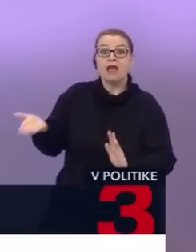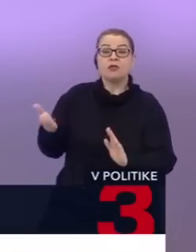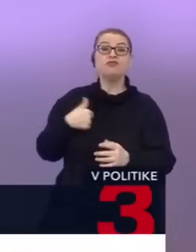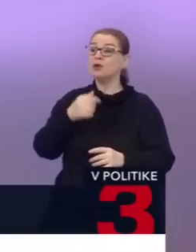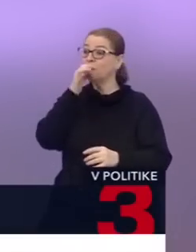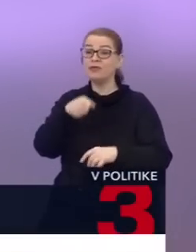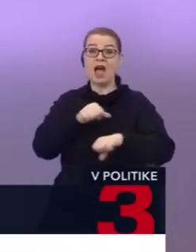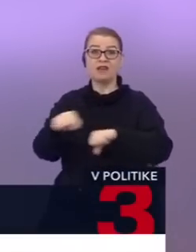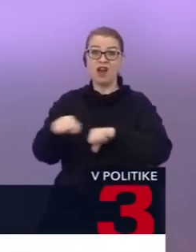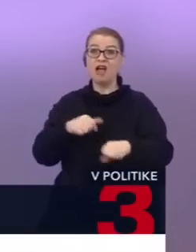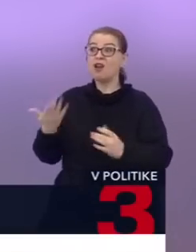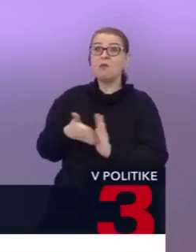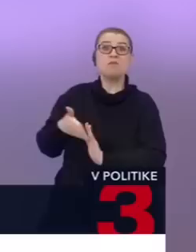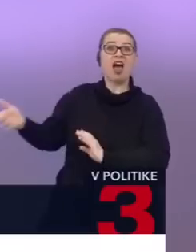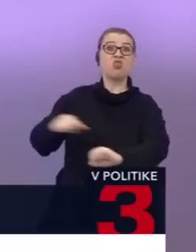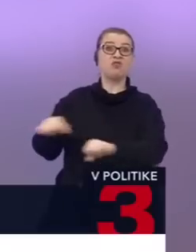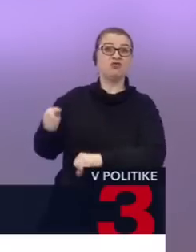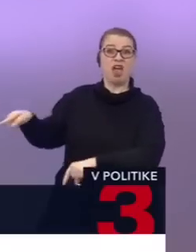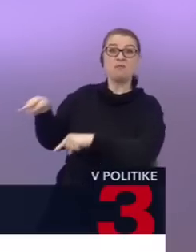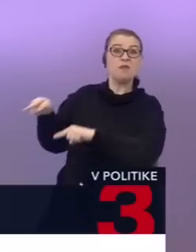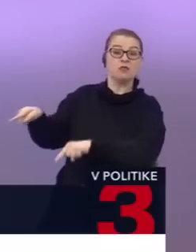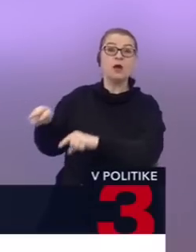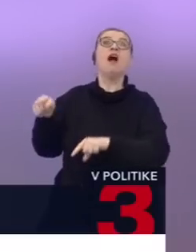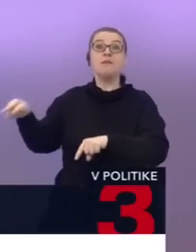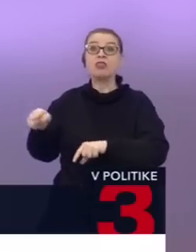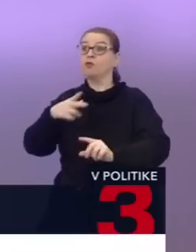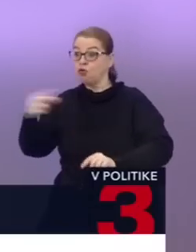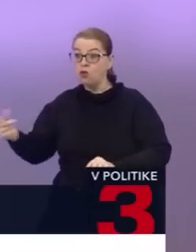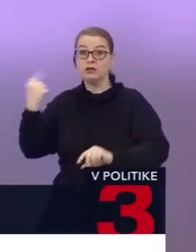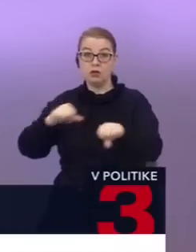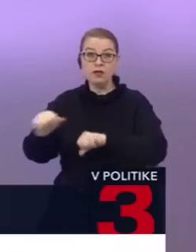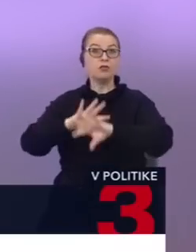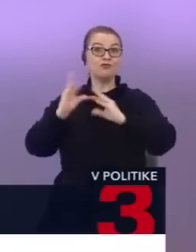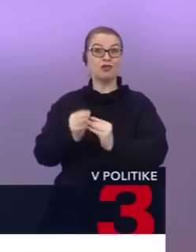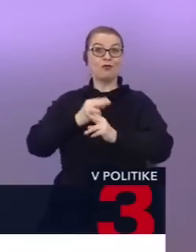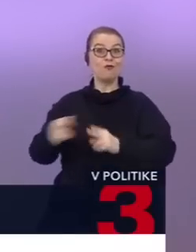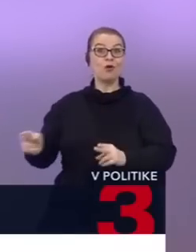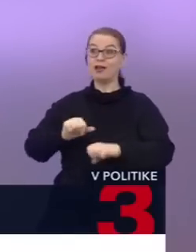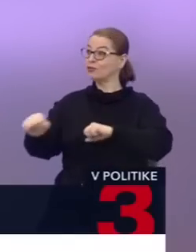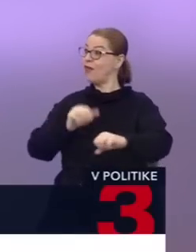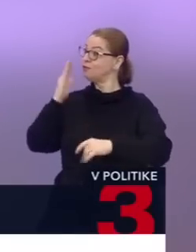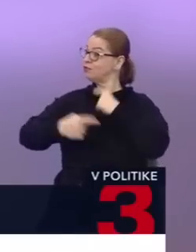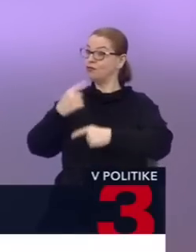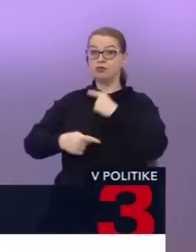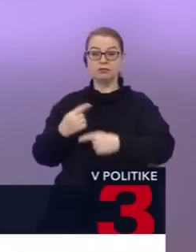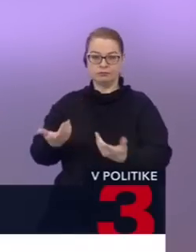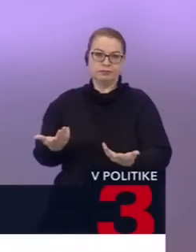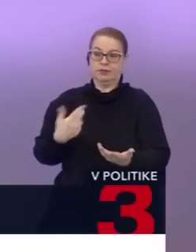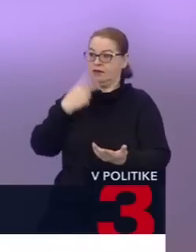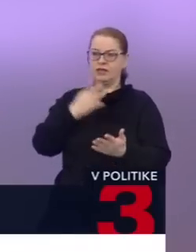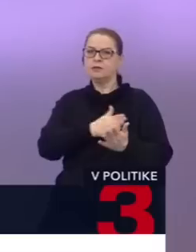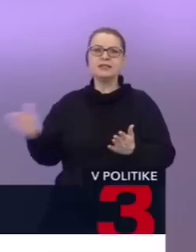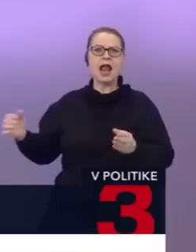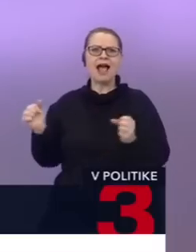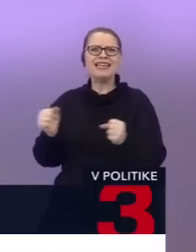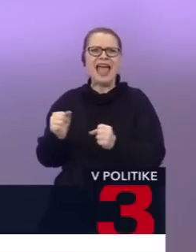Igor Matovič je vo vláde. Ak Igor Matovič odíde z vlády, všetko bude v poriadku, vláda bude fungovať. Veď nakoniec aj celý september, pardon, keď si zoberiete celú jeseň,